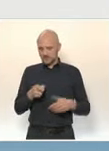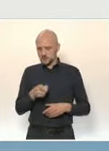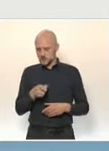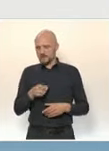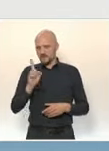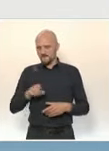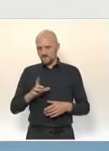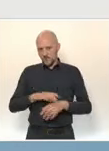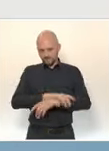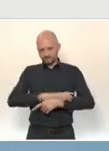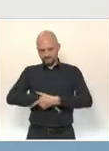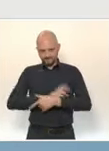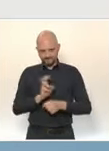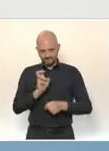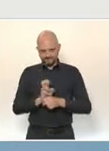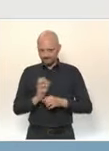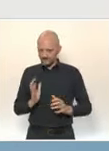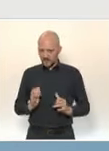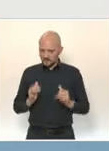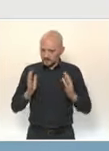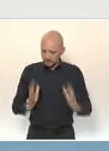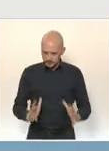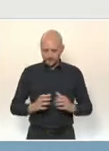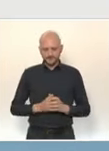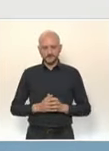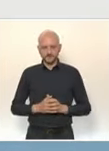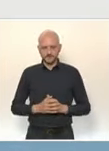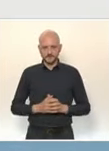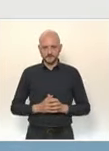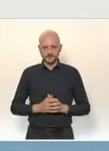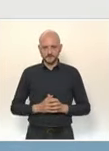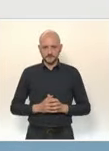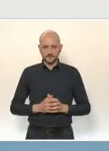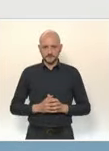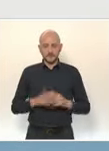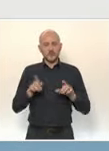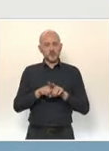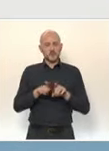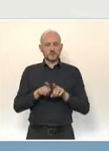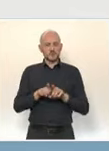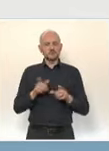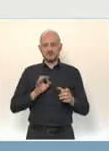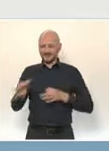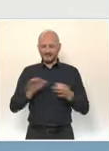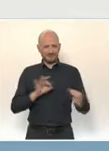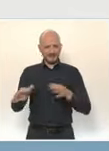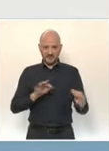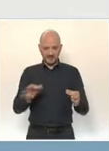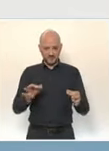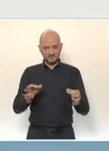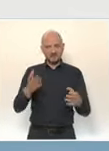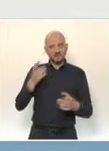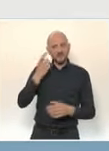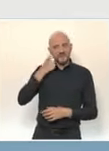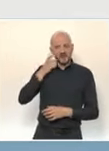pour poursuivre nos efforts. On voit bien du reste que l'épidémie reste active partout, chez plusieurs de nos voisins européens